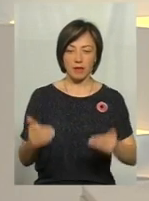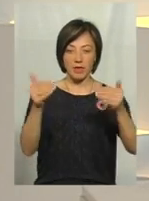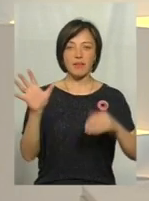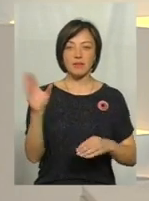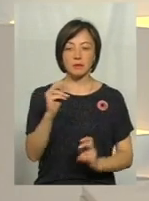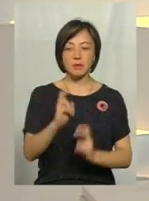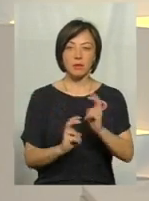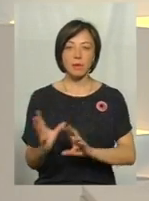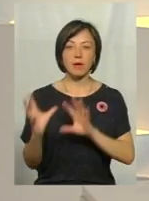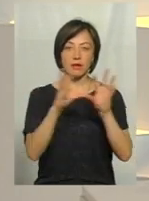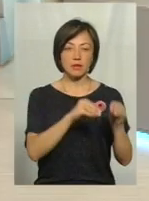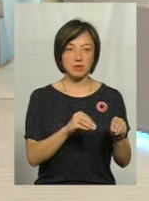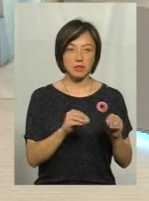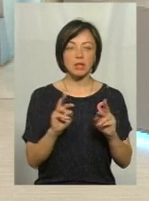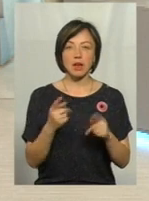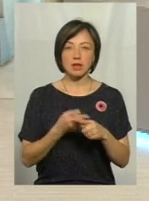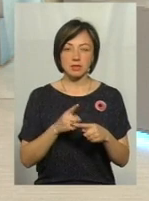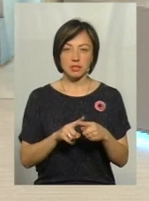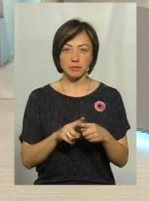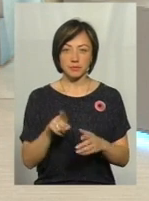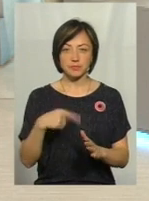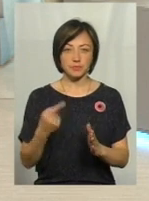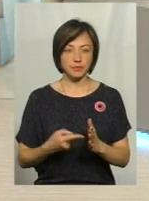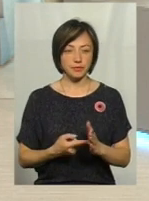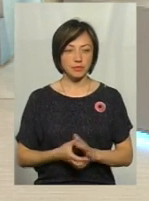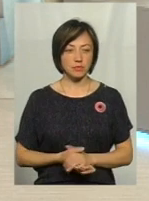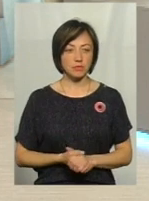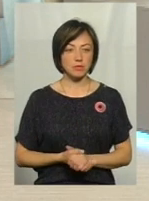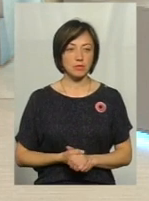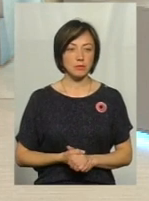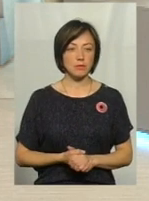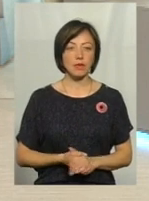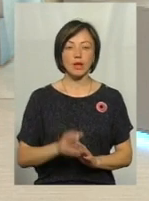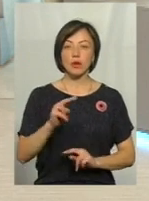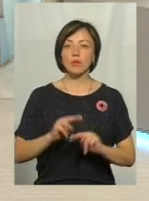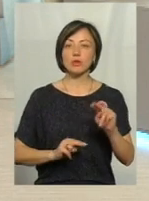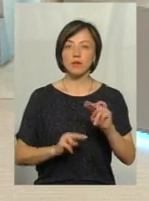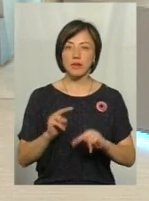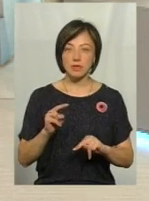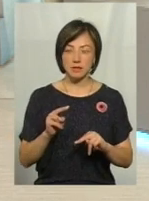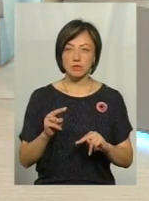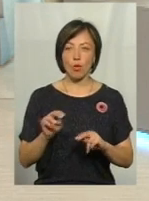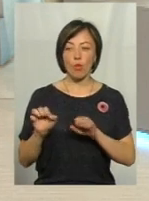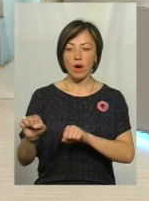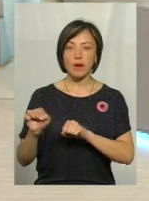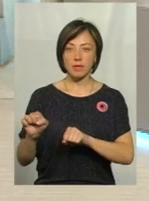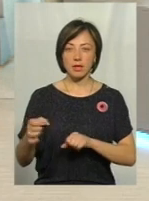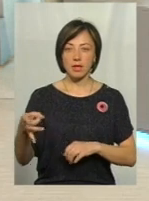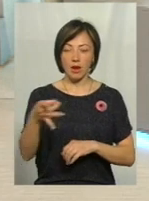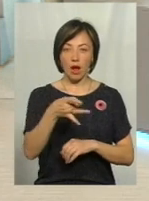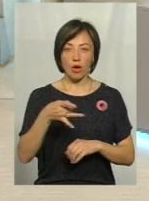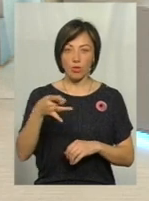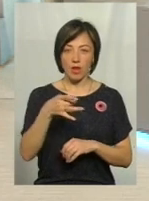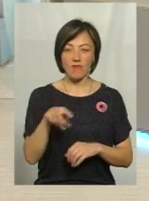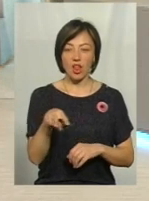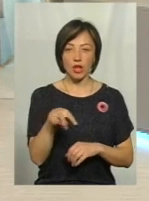перевезені, за рахунок чого? Ну, справа в тому, будівництво Литичевського укріпрайону, так як і з інших укріпрайонів,